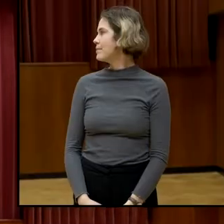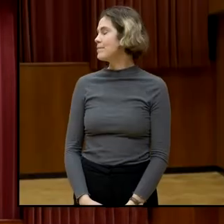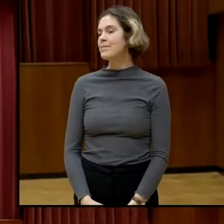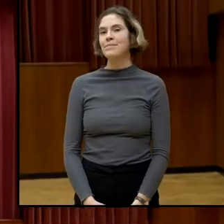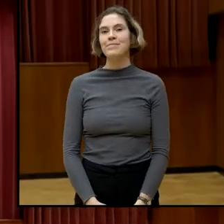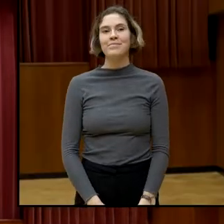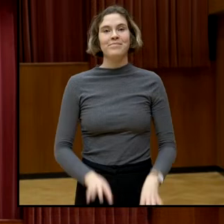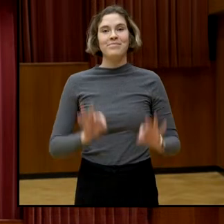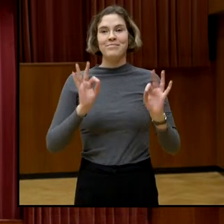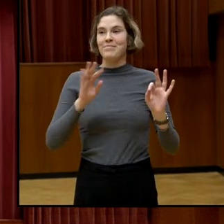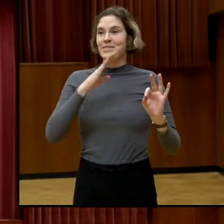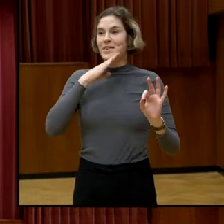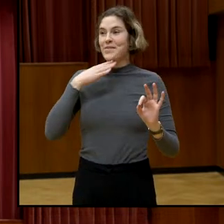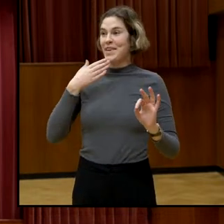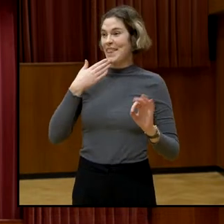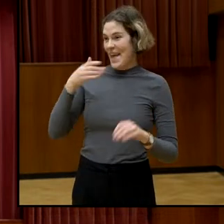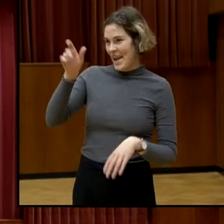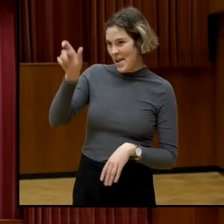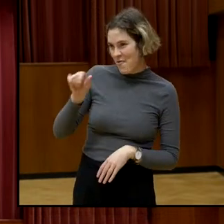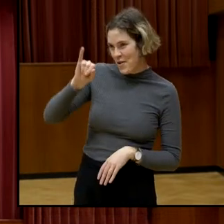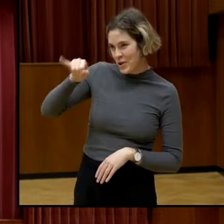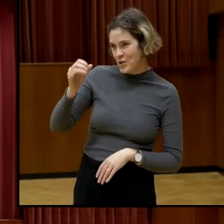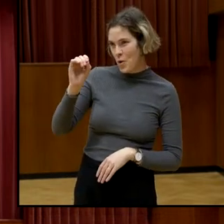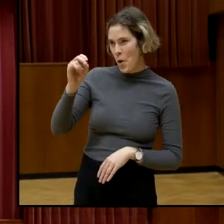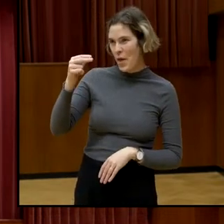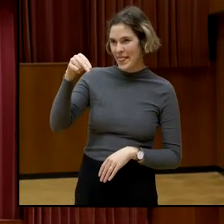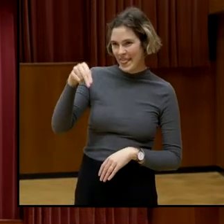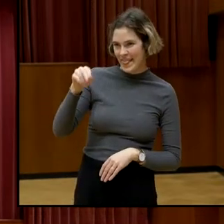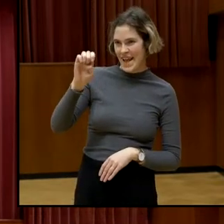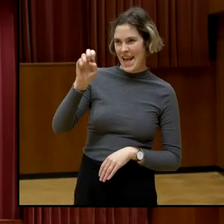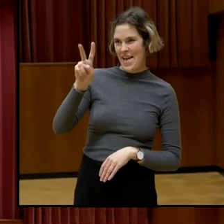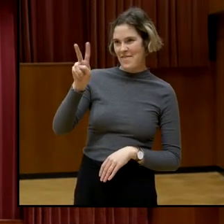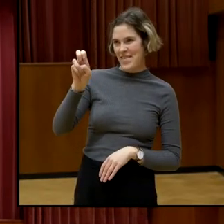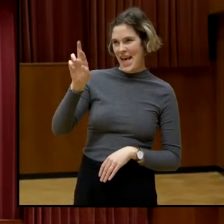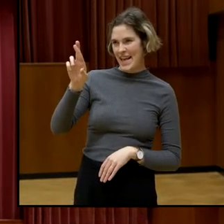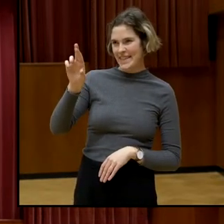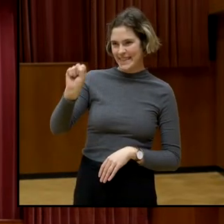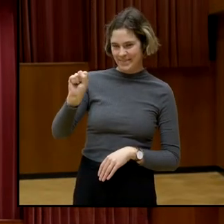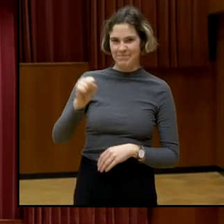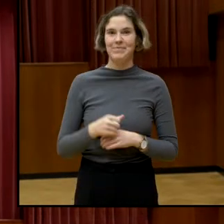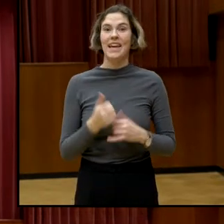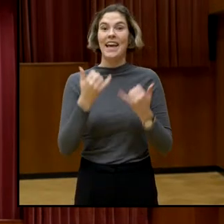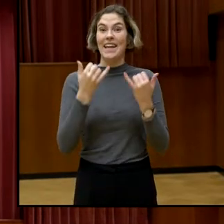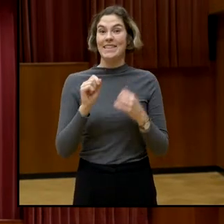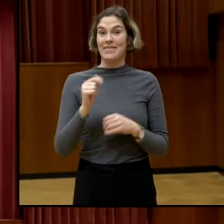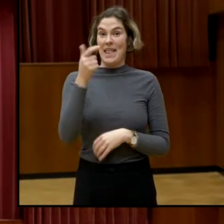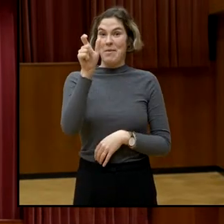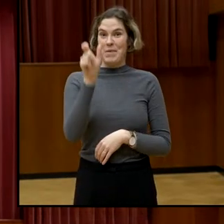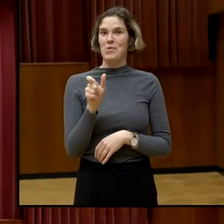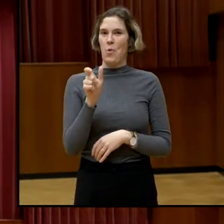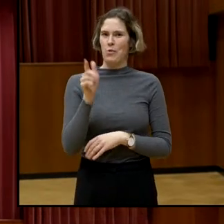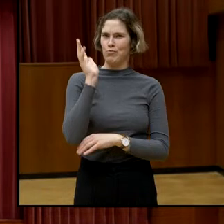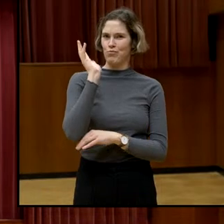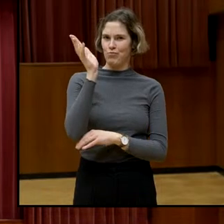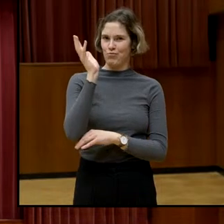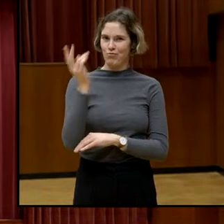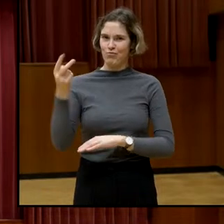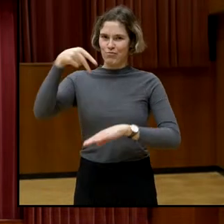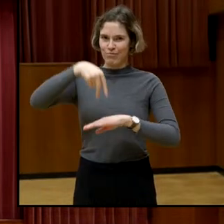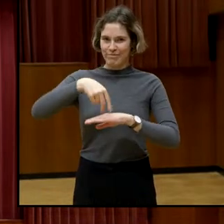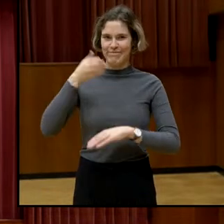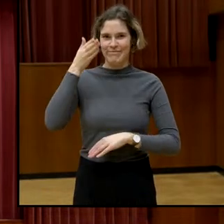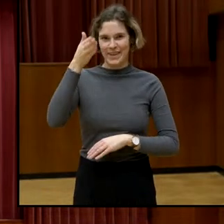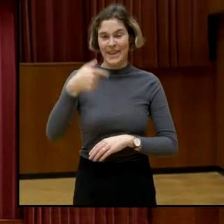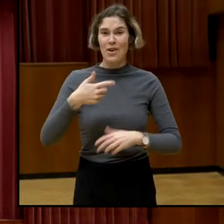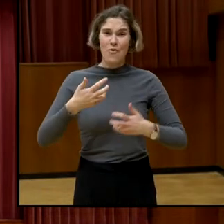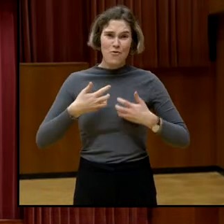So, vielen Dank, John Evers. Nun kommen wir zu unserem zweiten Keynote-Speaker. Ich freue mich sehr,